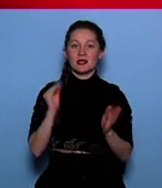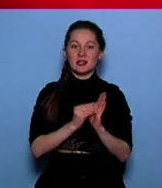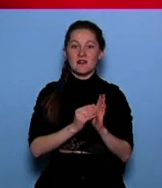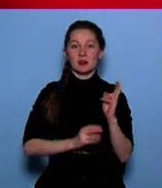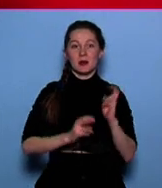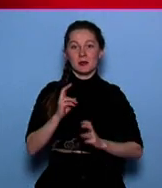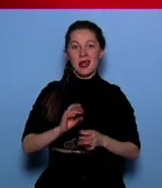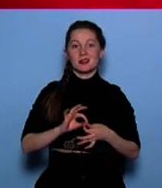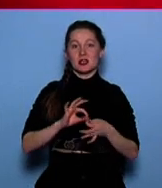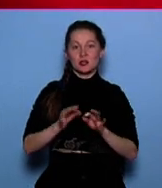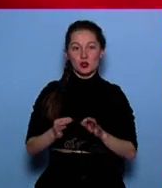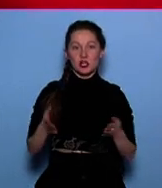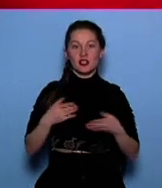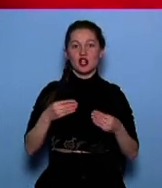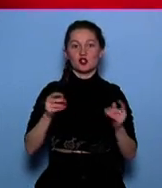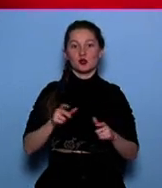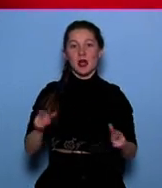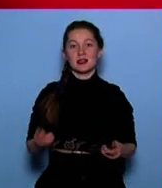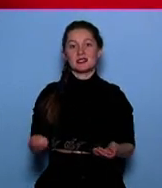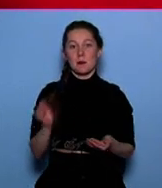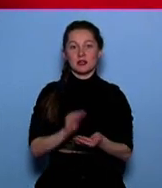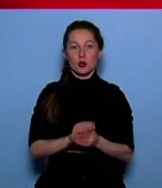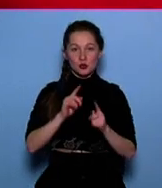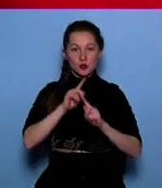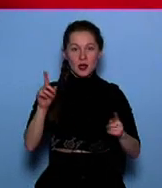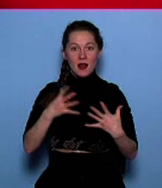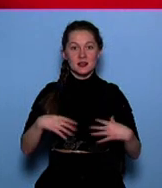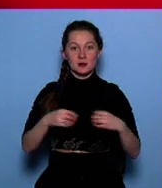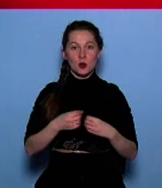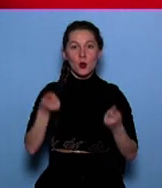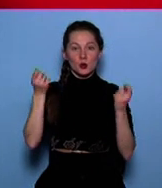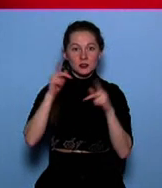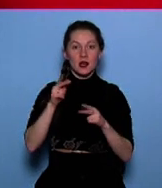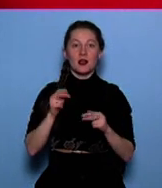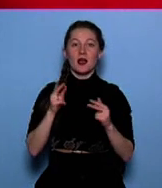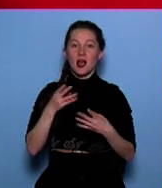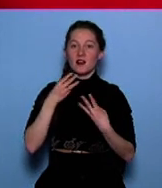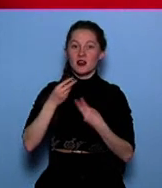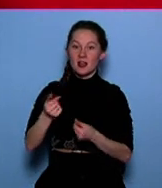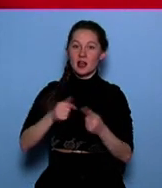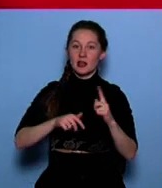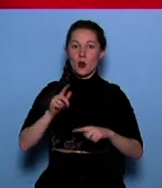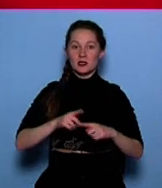сложные. Наши журналисты познакомились с уникальной семьей и узнали, как родственные отношения помогают в работе.